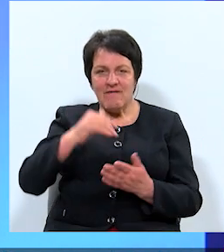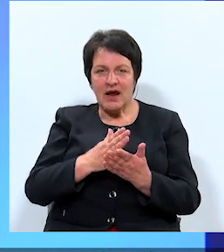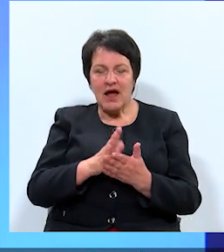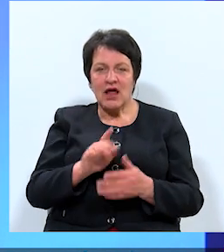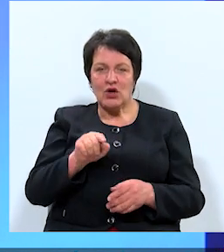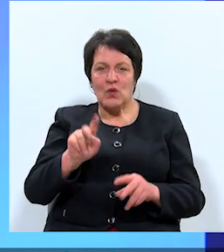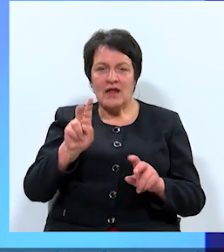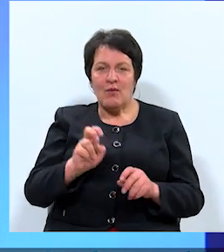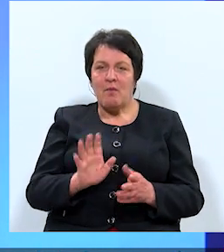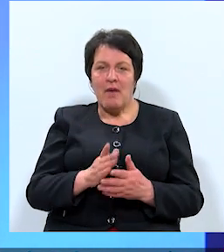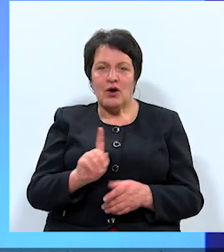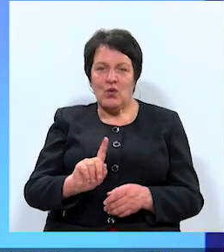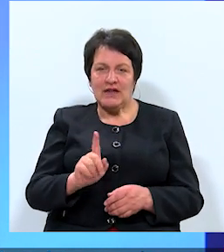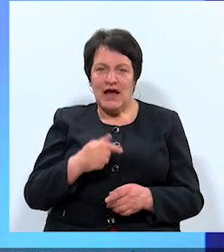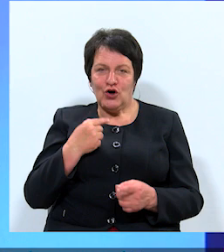ko tiek runāts.